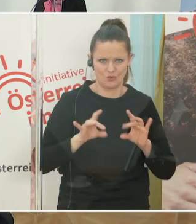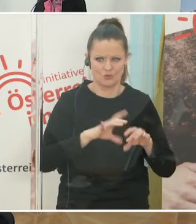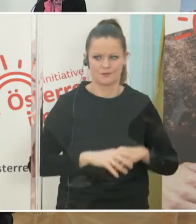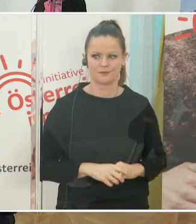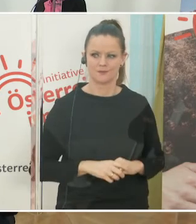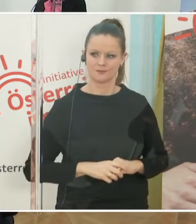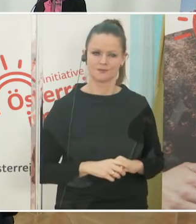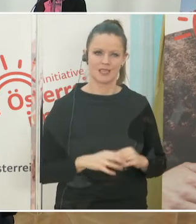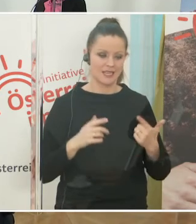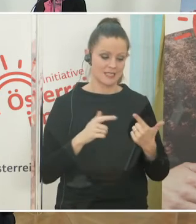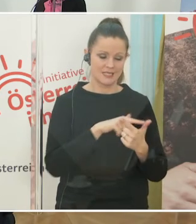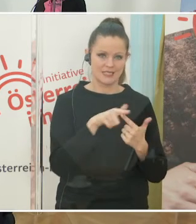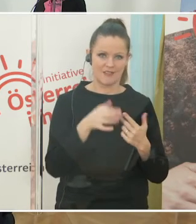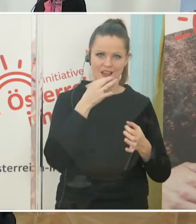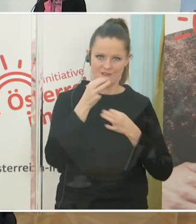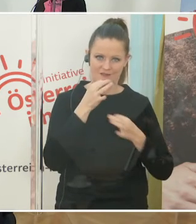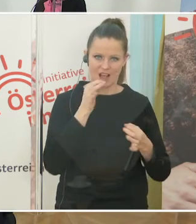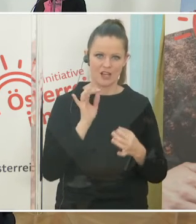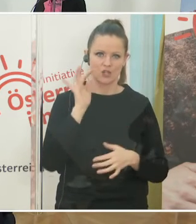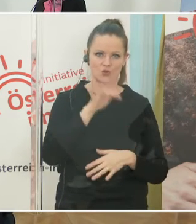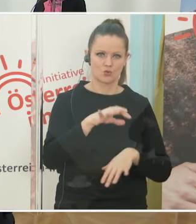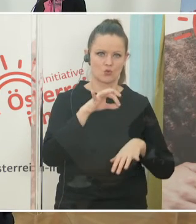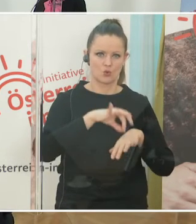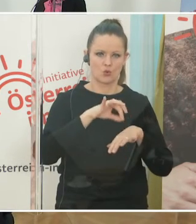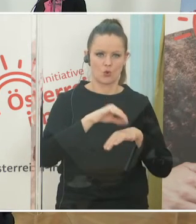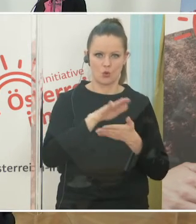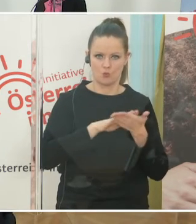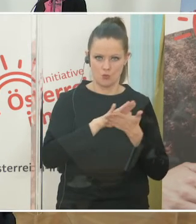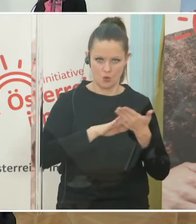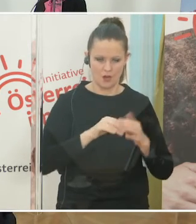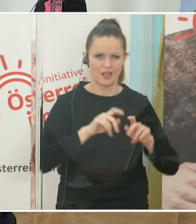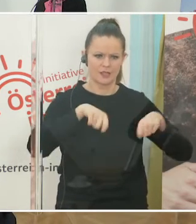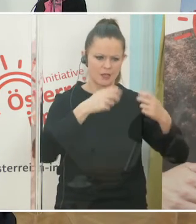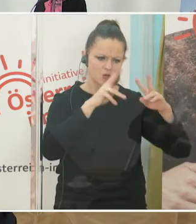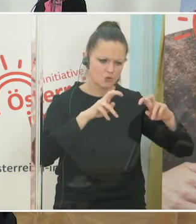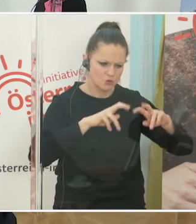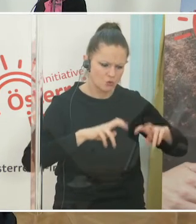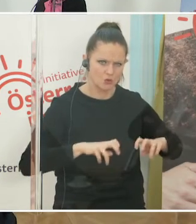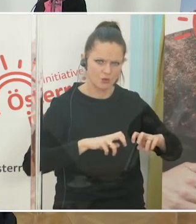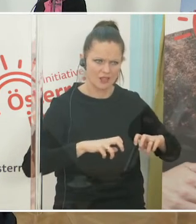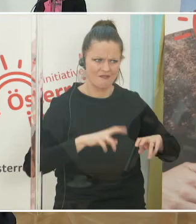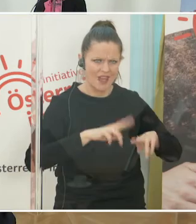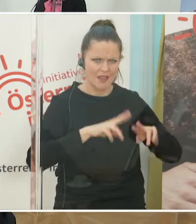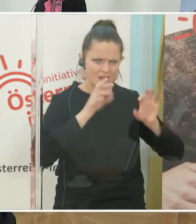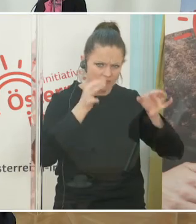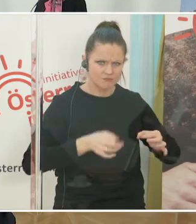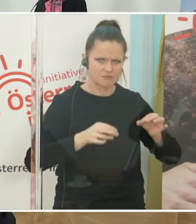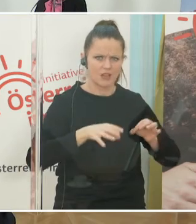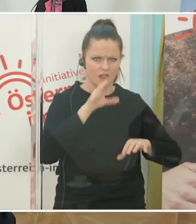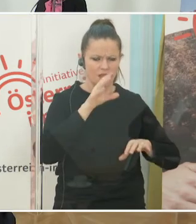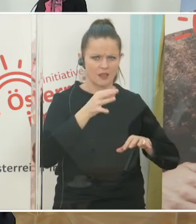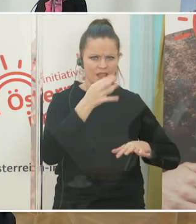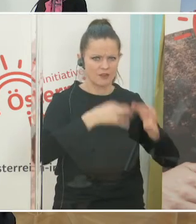Ich hätte zwei Fragen. Eine an den Herrn Dr. Müller und jetzt gibt es Studien, wenn ich richtig informiert bin, dass der Impfstoff von